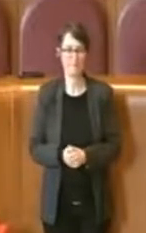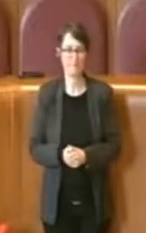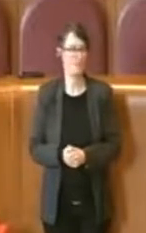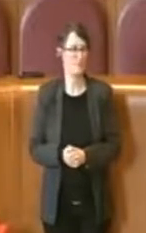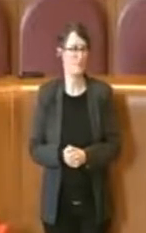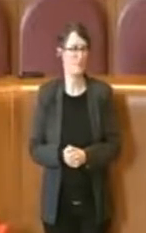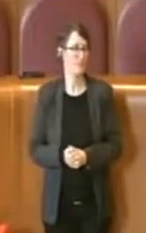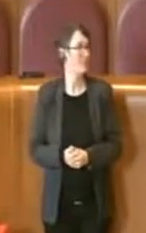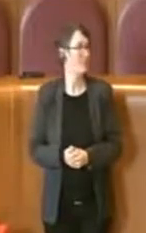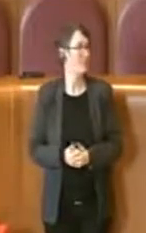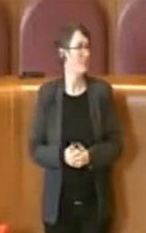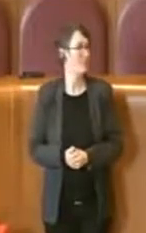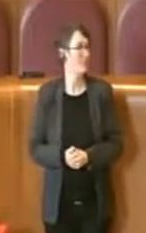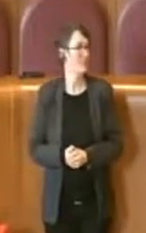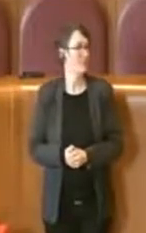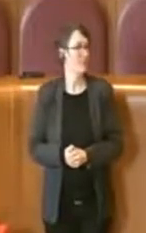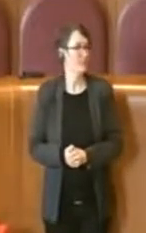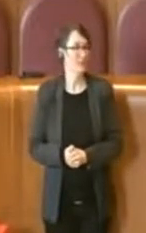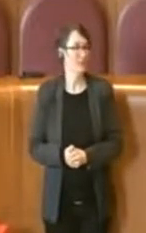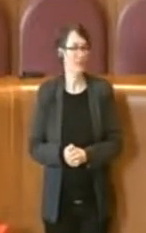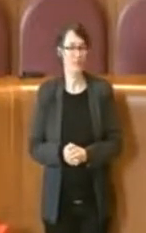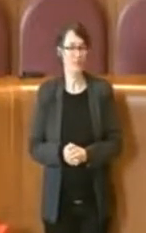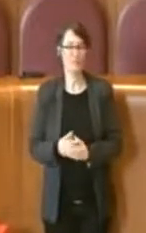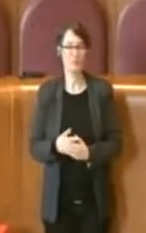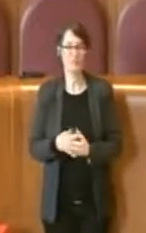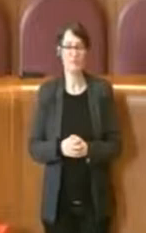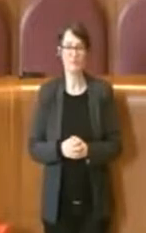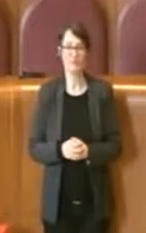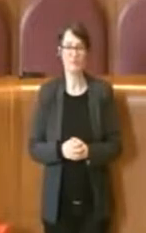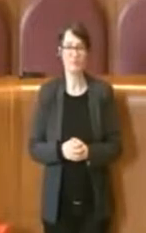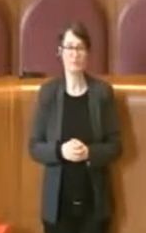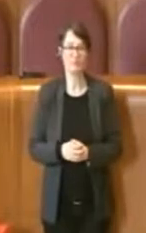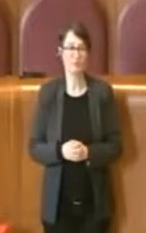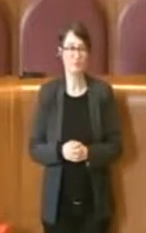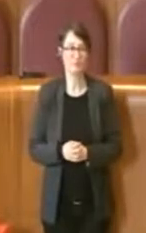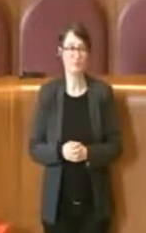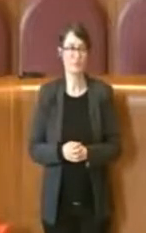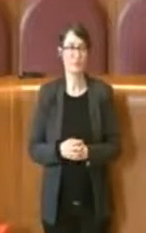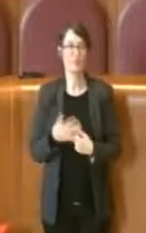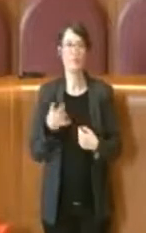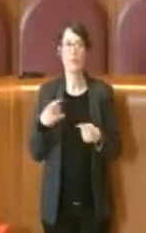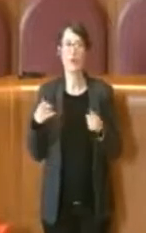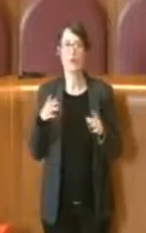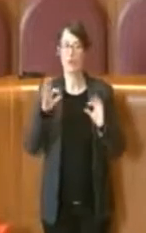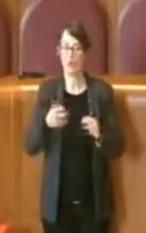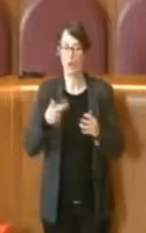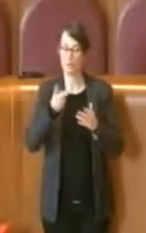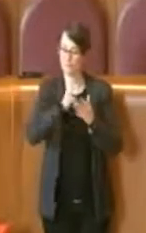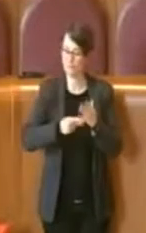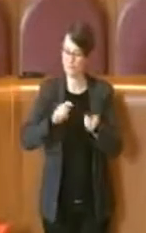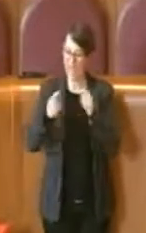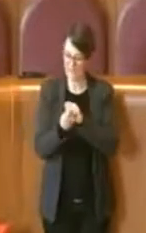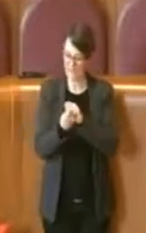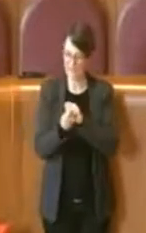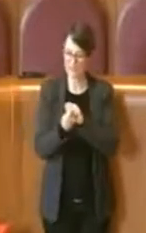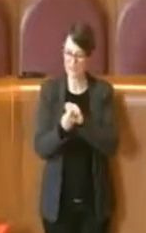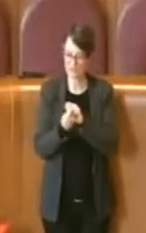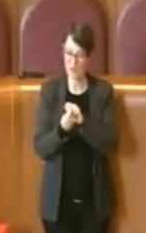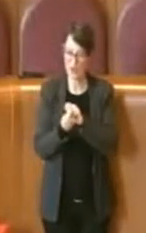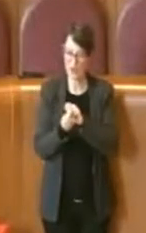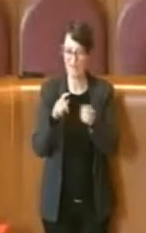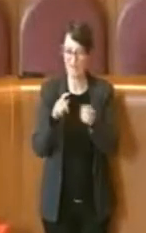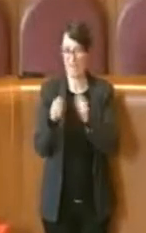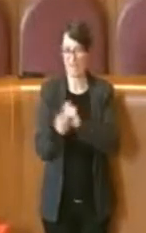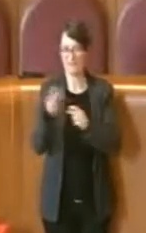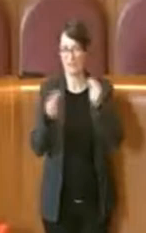Contemporaneamente, nell'elaborazione della variazione al bilancio